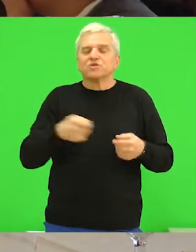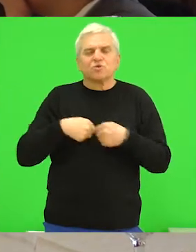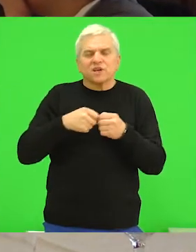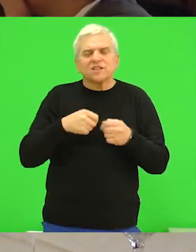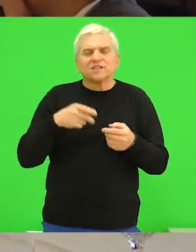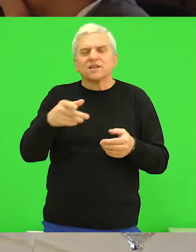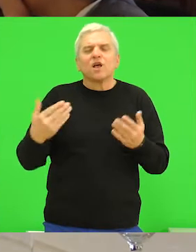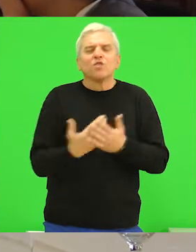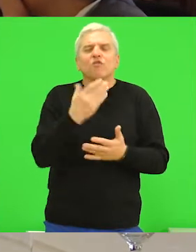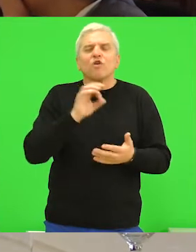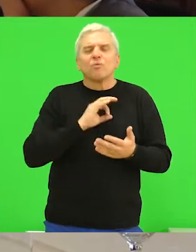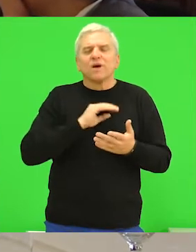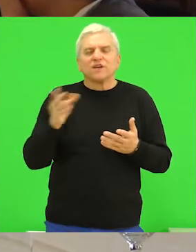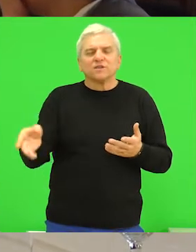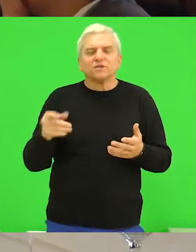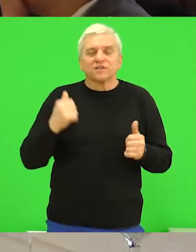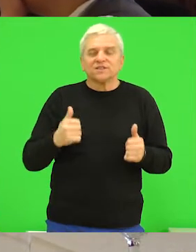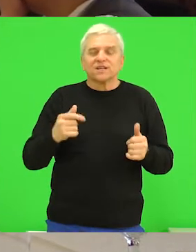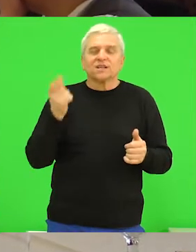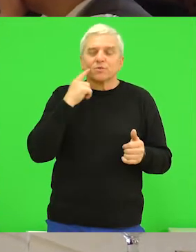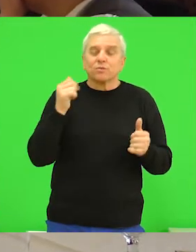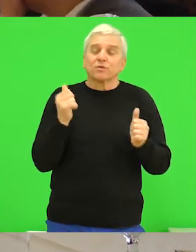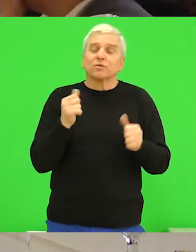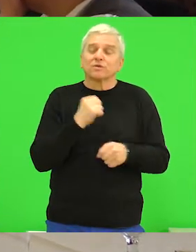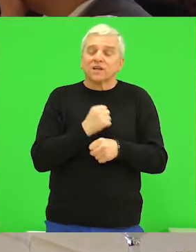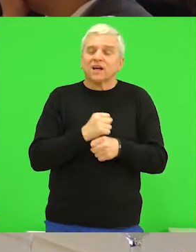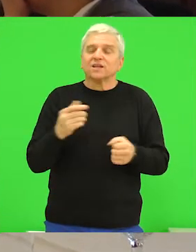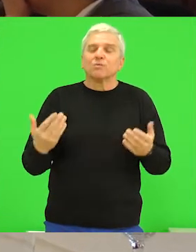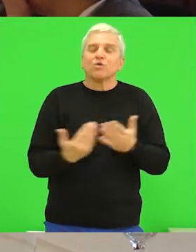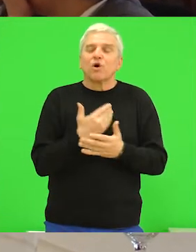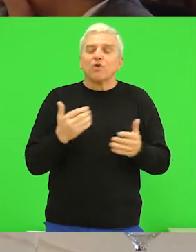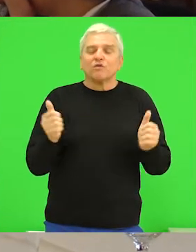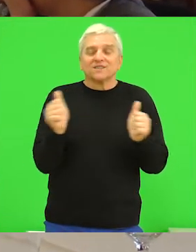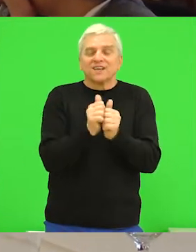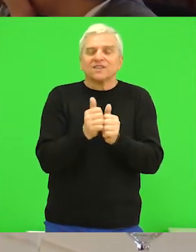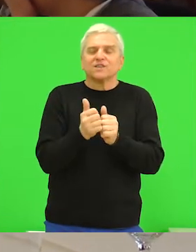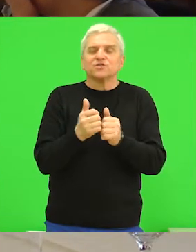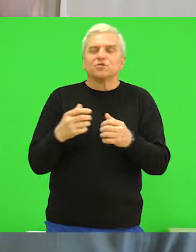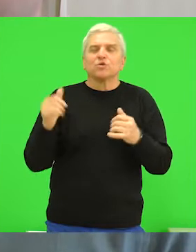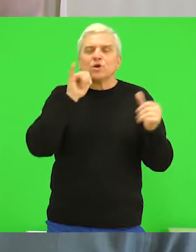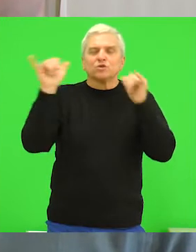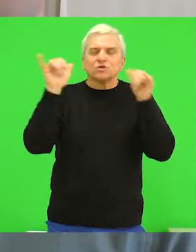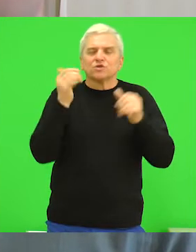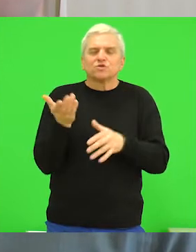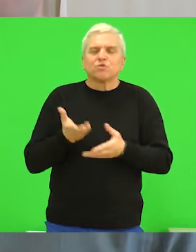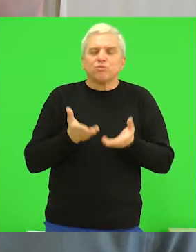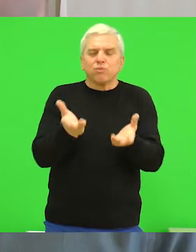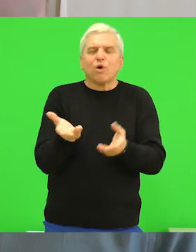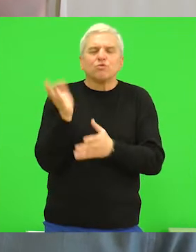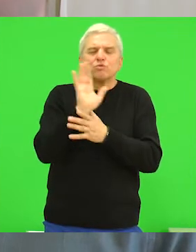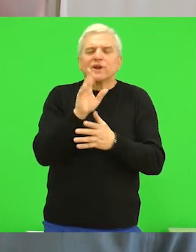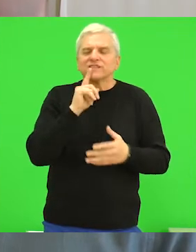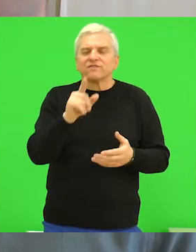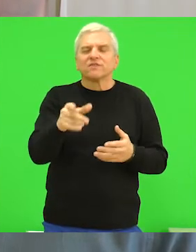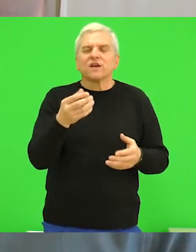mnog većeja, tako da već pravimo neku zajedničku turističku ponudu. Na taj način ćemo daći na tržište i ćemo